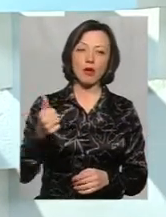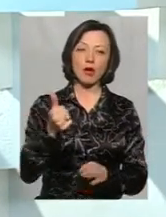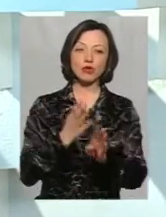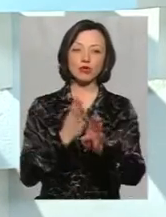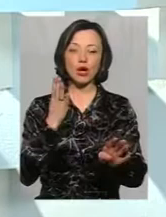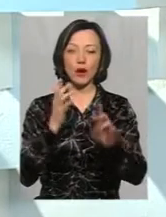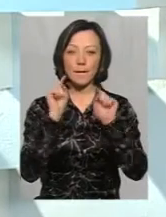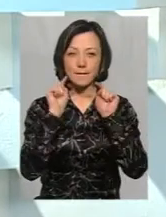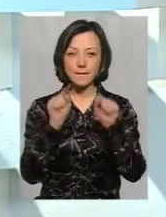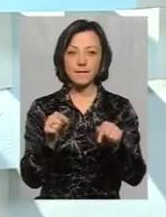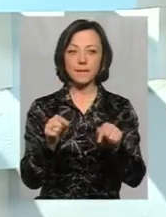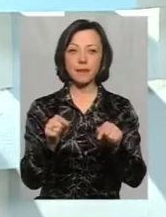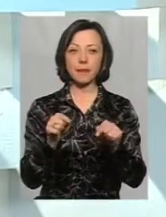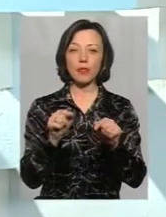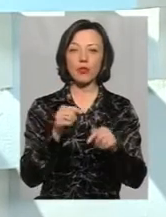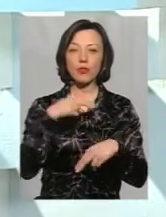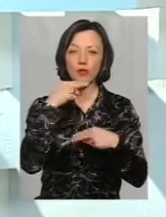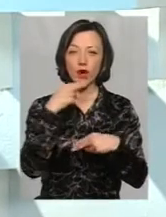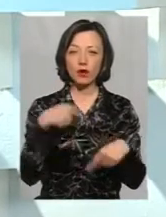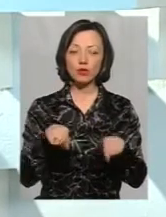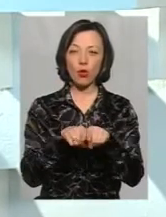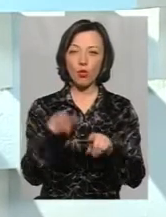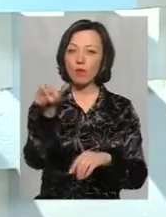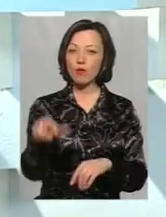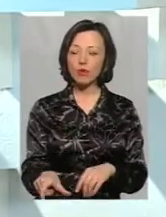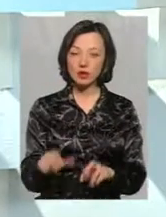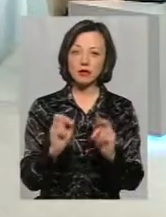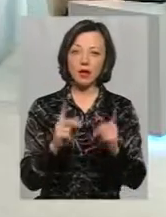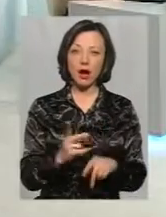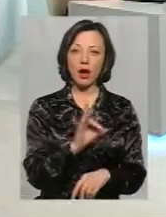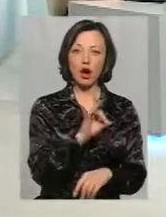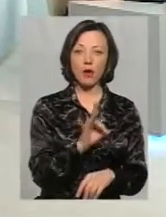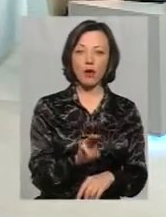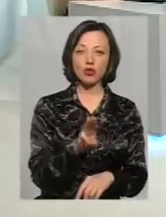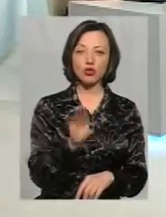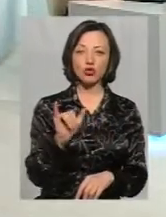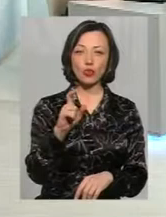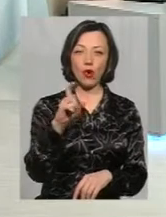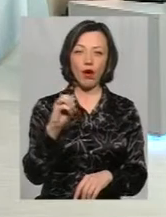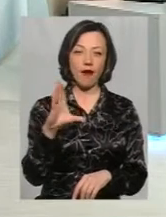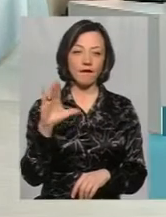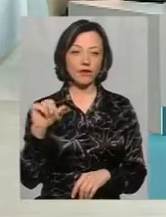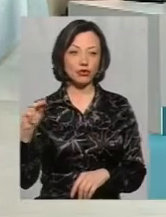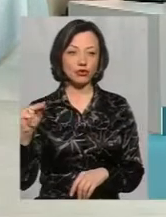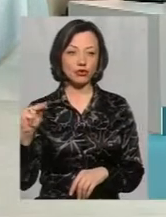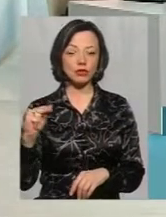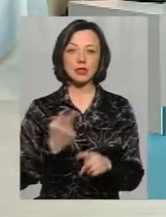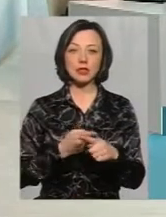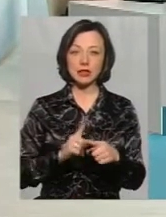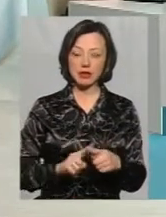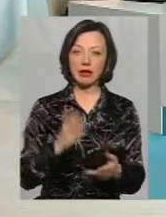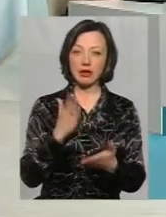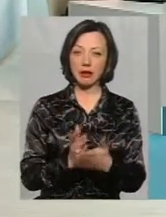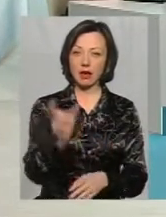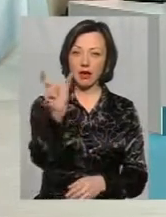привернути їх до такої постаті, як Роман Шухевич. Адже саме Роман Шухевич – є той